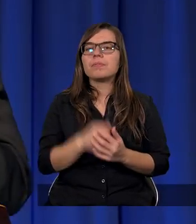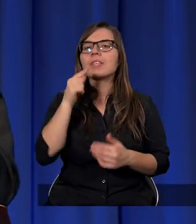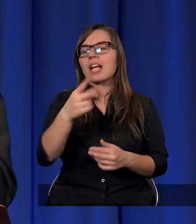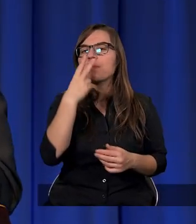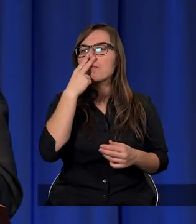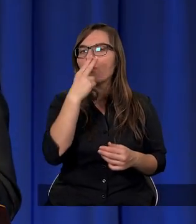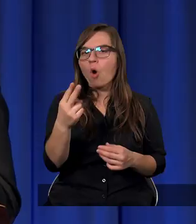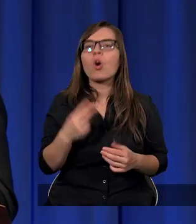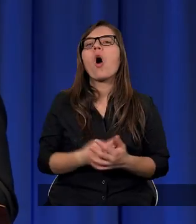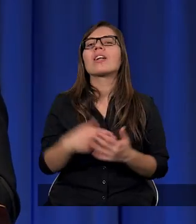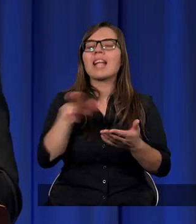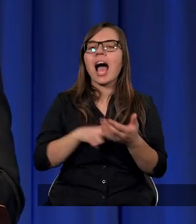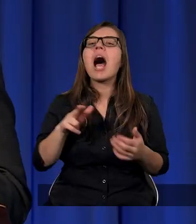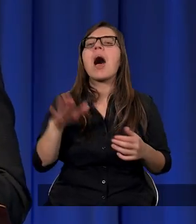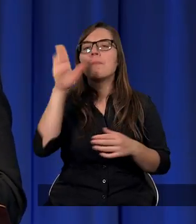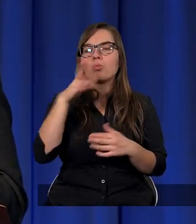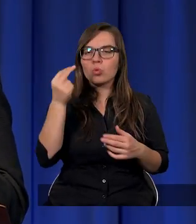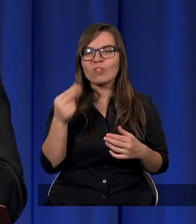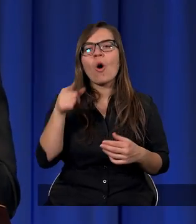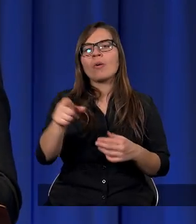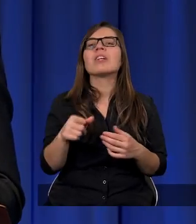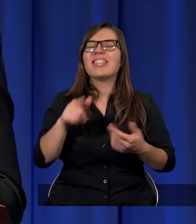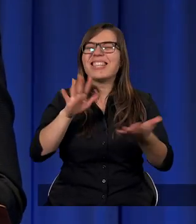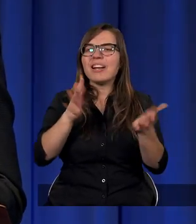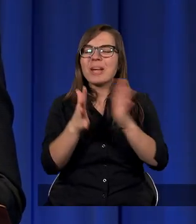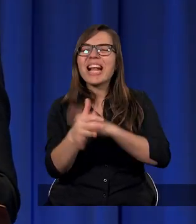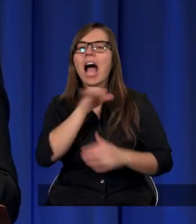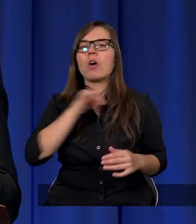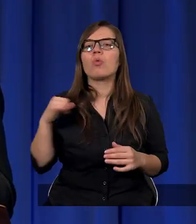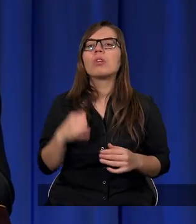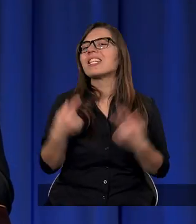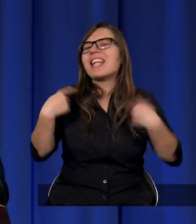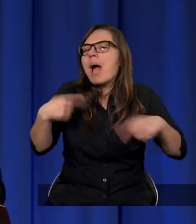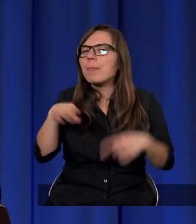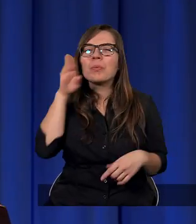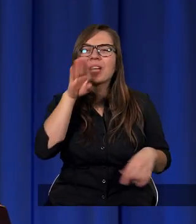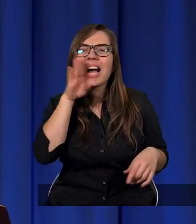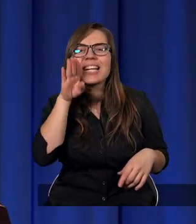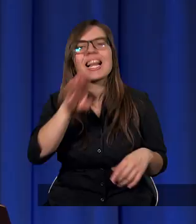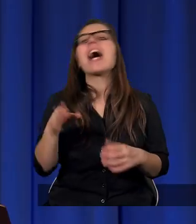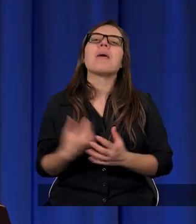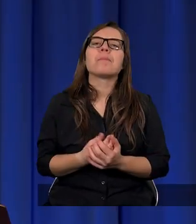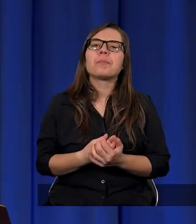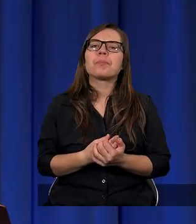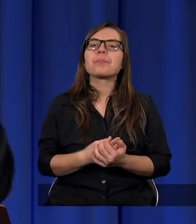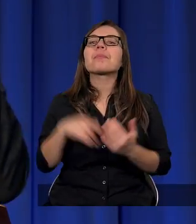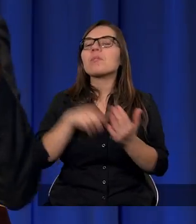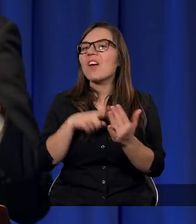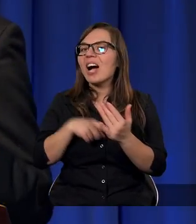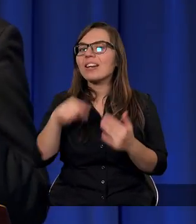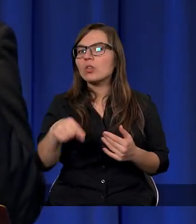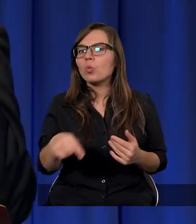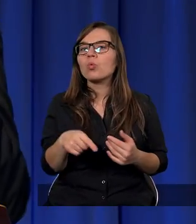pogląd na bóstwo ewoluował. On się zmieniał. On nie był taki sam. I właśnie tutaj